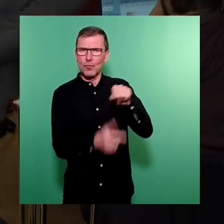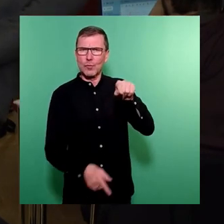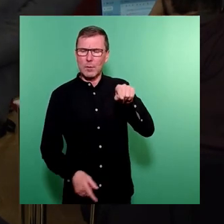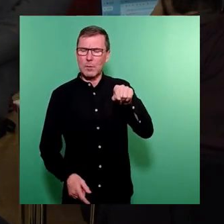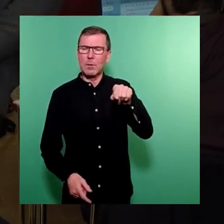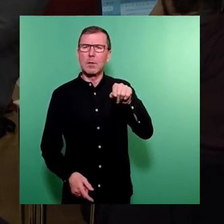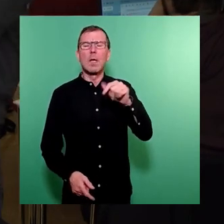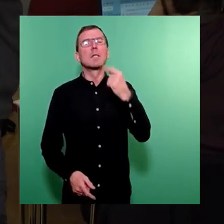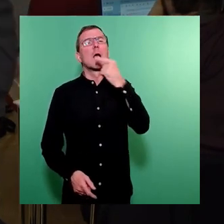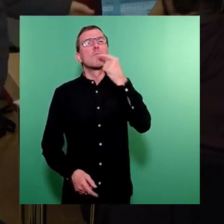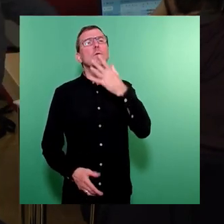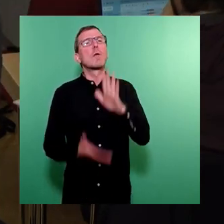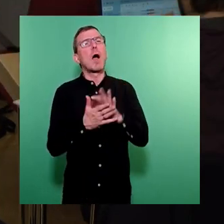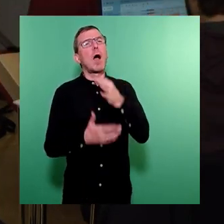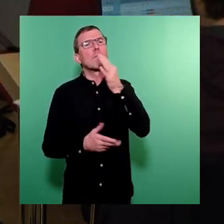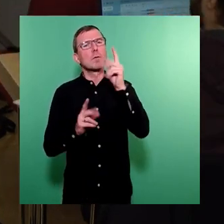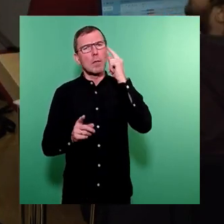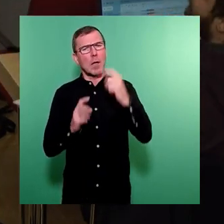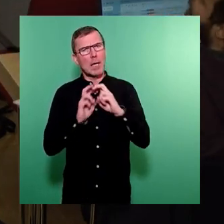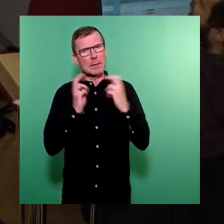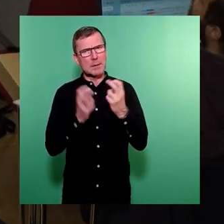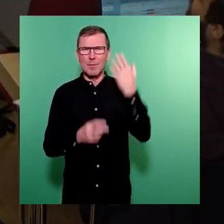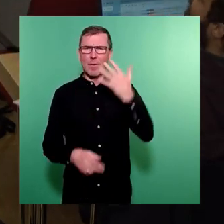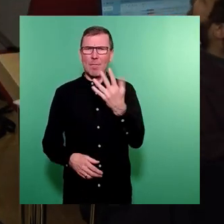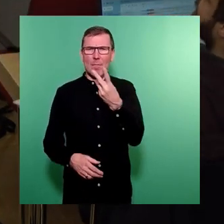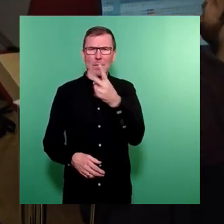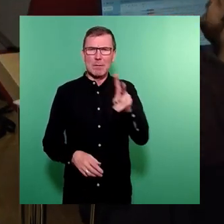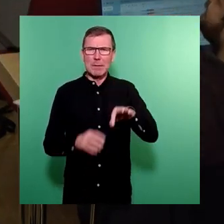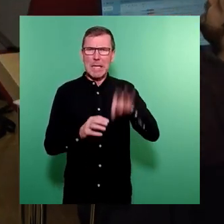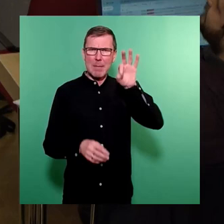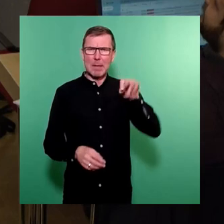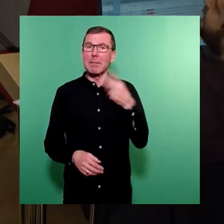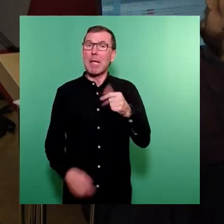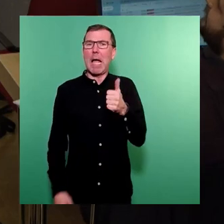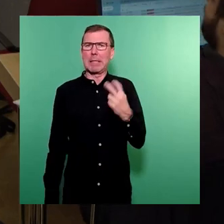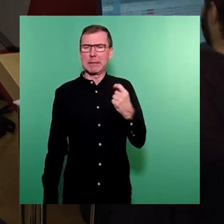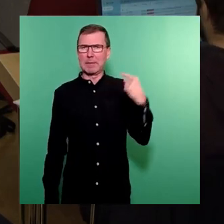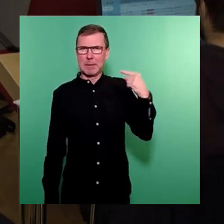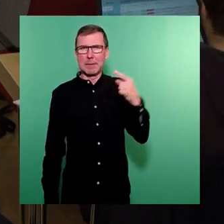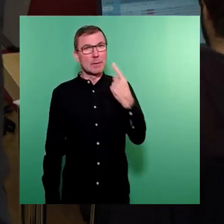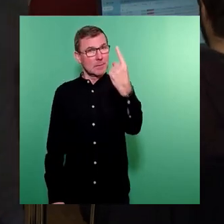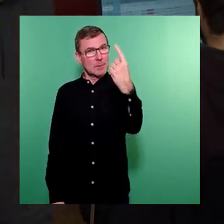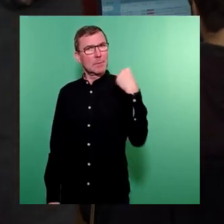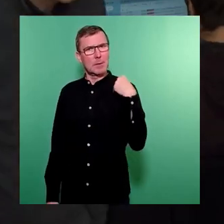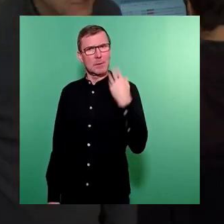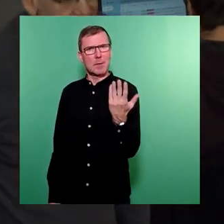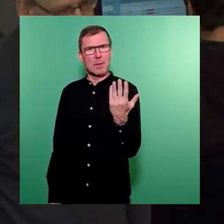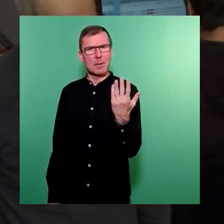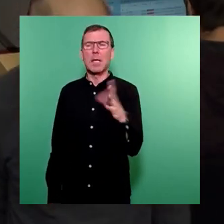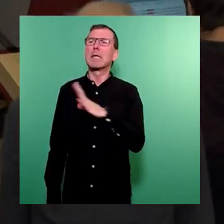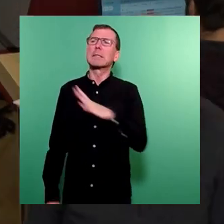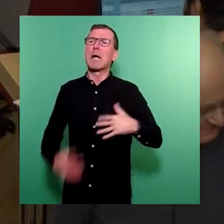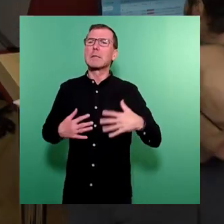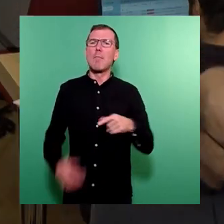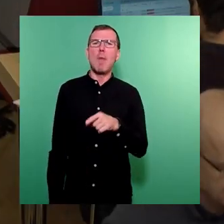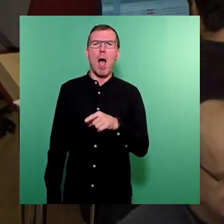eine mündliche Anfrage in der Stadtratssitzung vom 25. März 2021 erklärten Sie. Das Sachsenbad ist